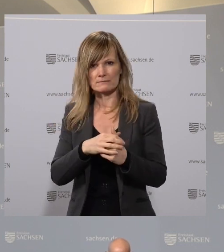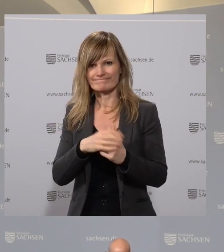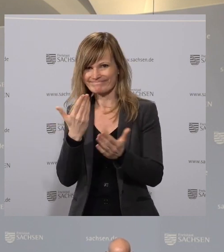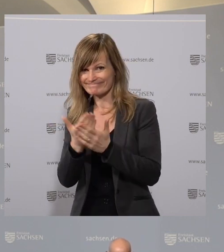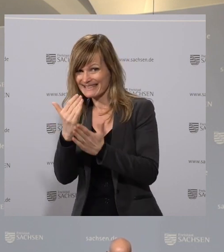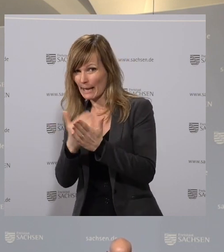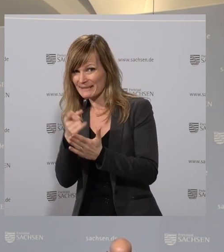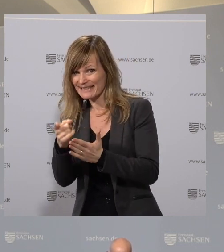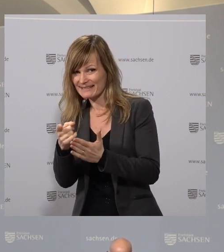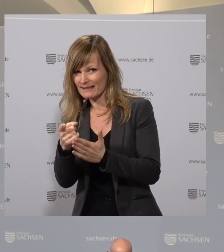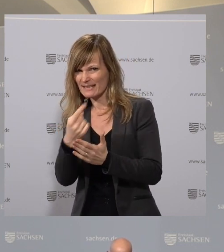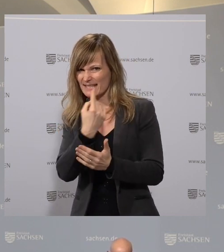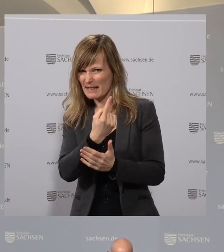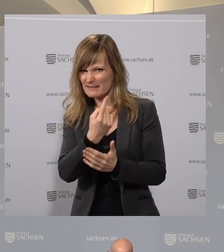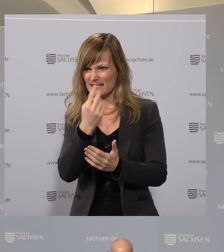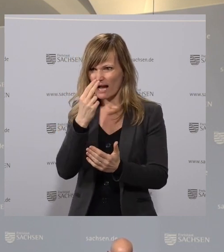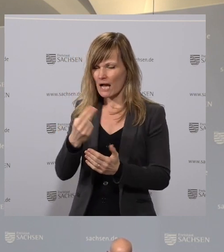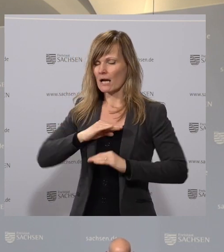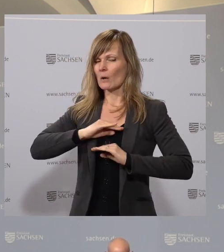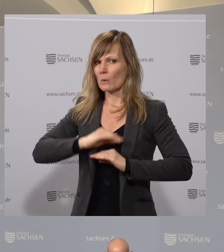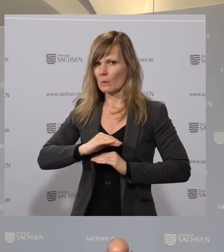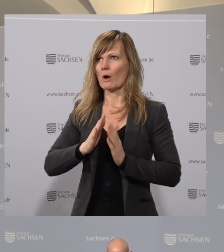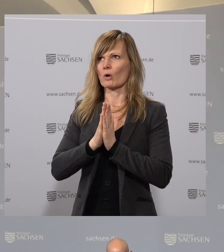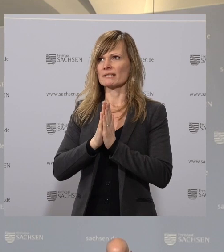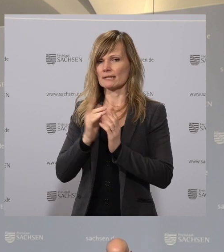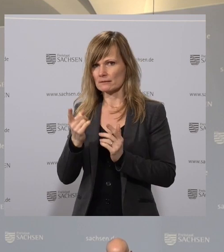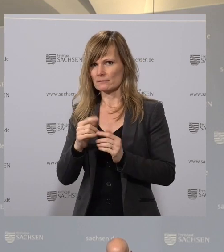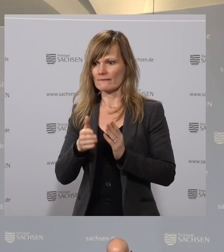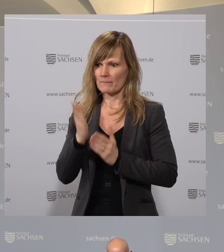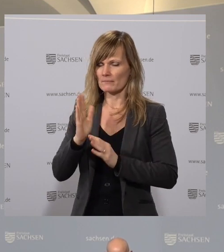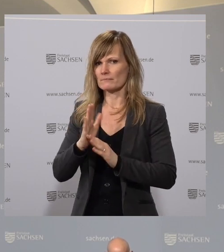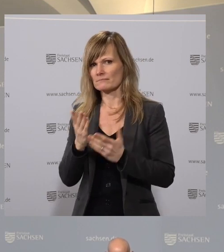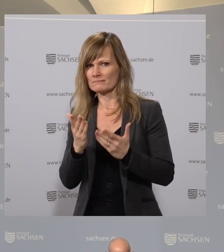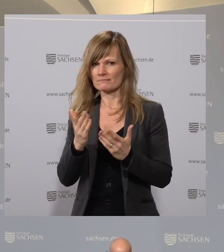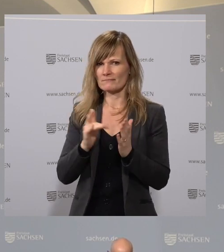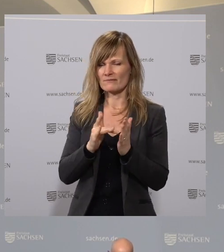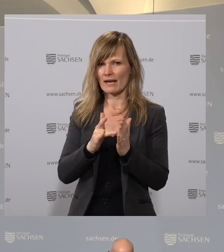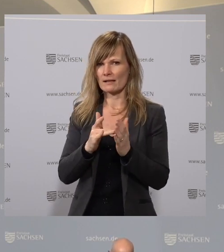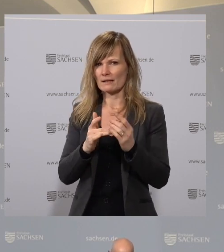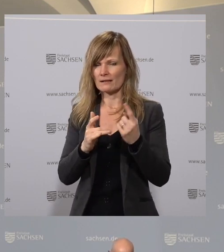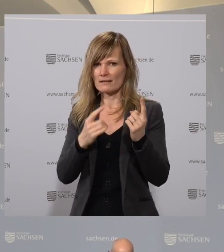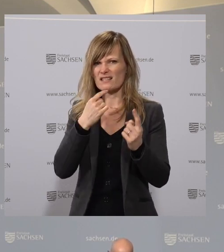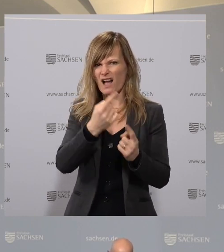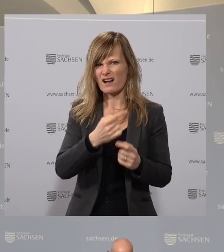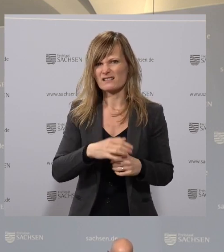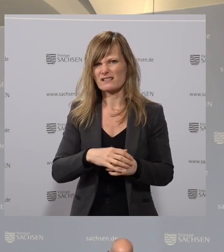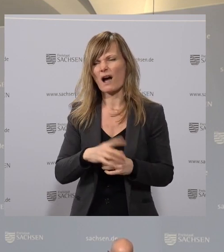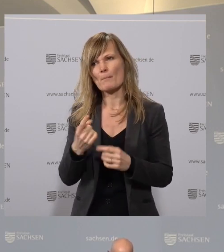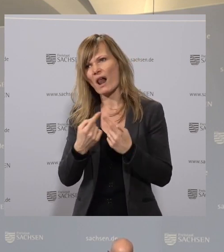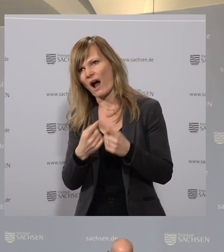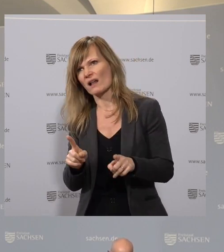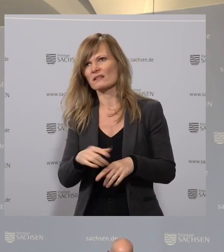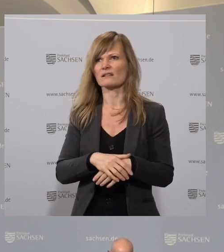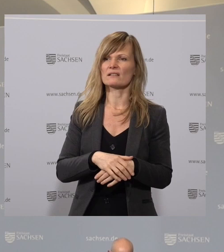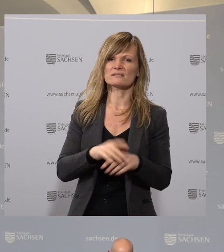dem Termin mit einer gewissen Erleichterung entgegen, weil Sie ja auch immer wieder kommuniziert haben. Ich würde auch gerne mal über etwas anderes reden